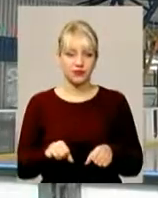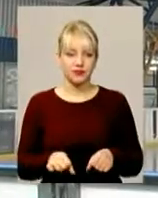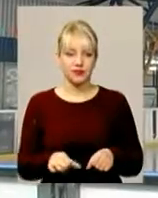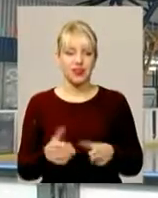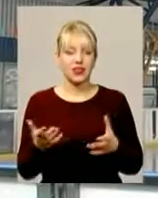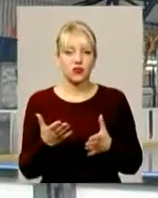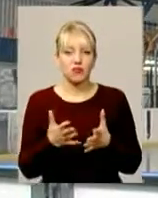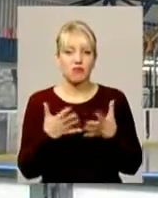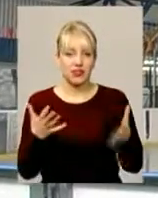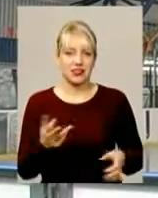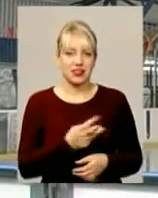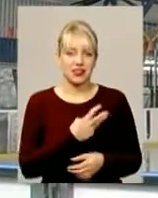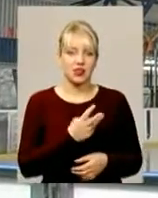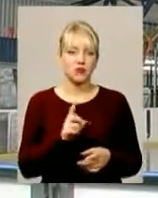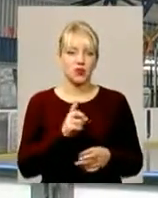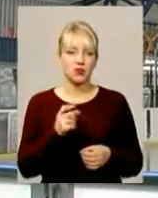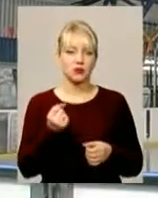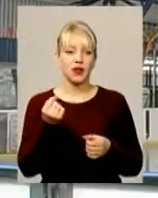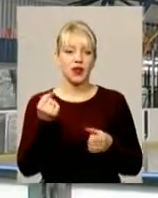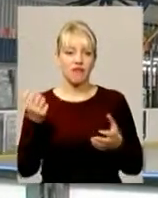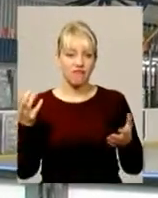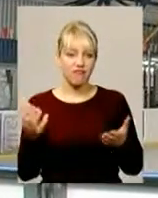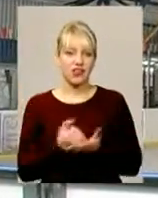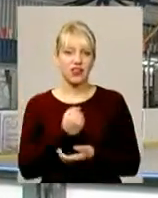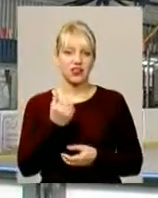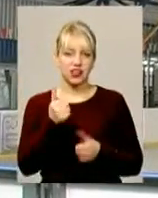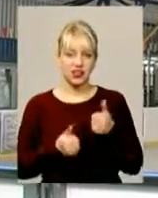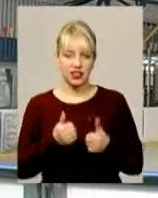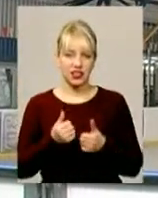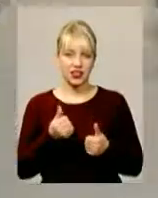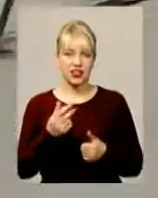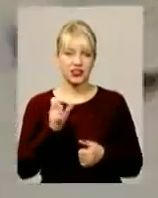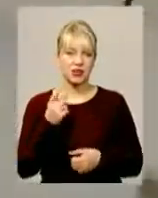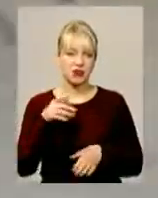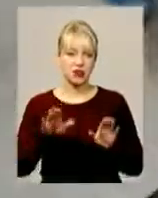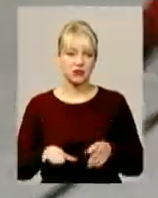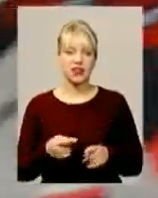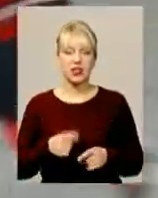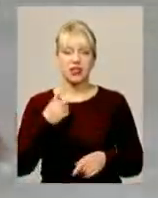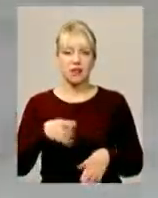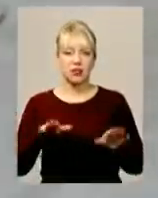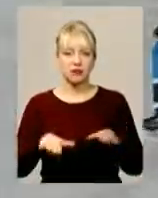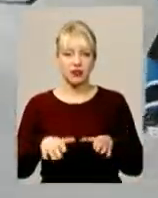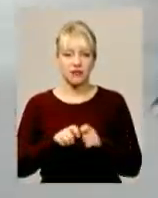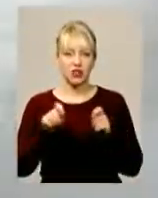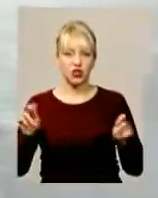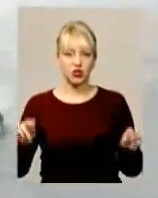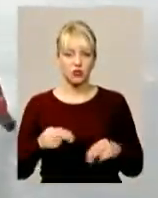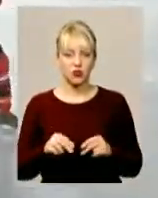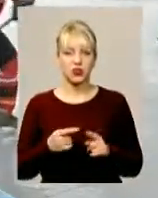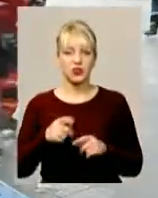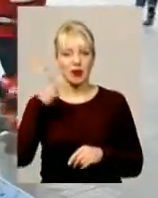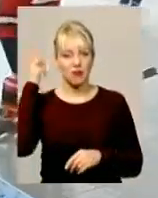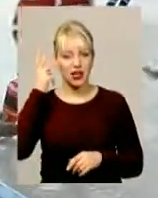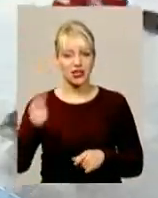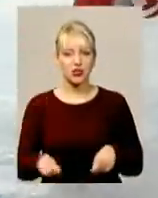якогось стимулу для того, щоб виграти, щоб грати за перше місце. За перше місце відкритого чемпіонату Хмельницького з хокею